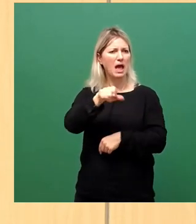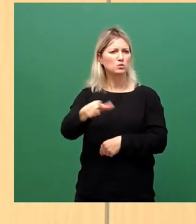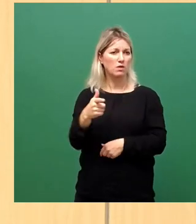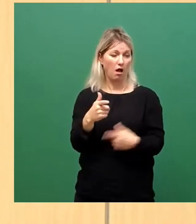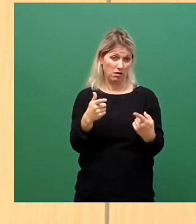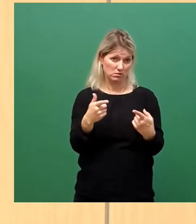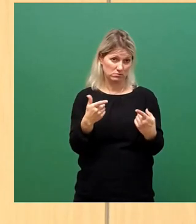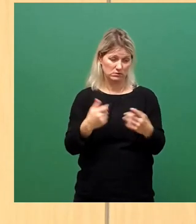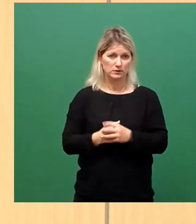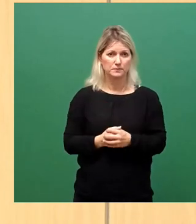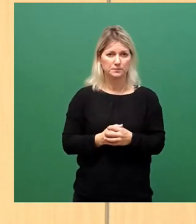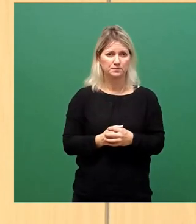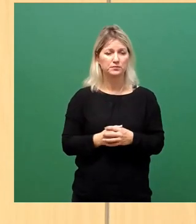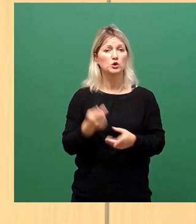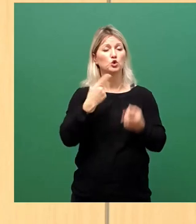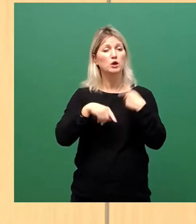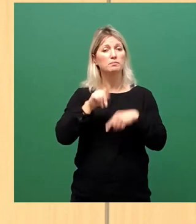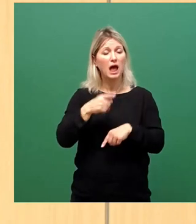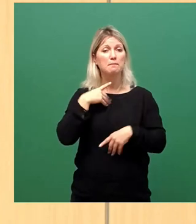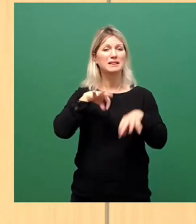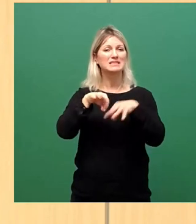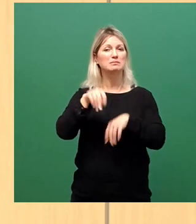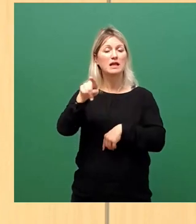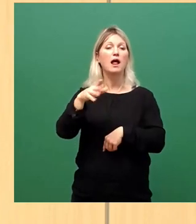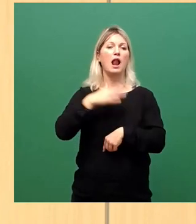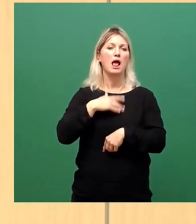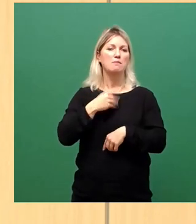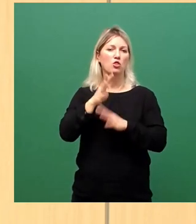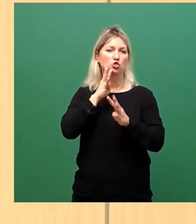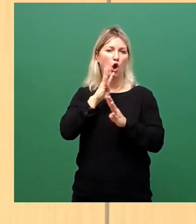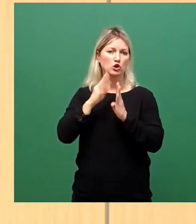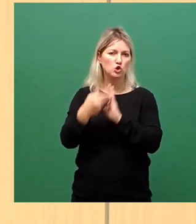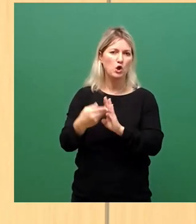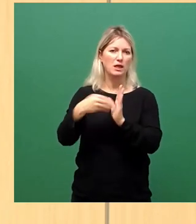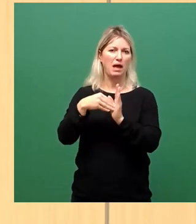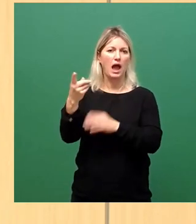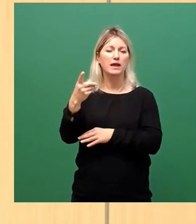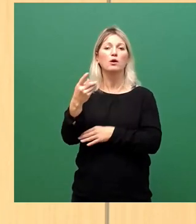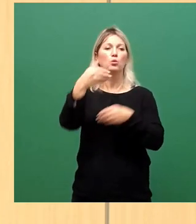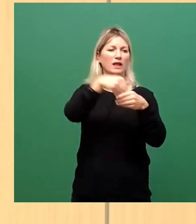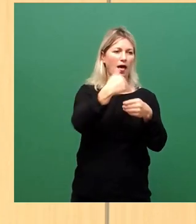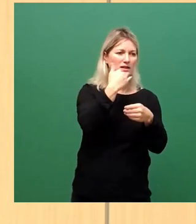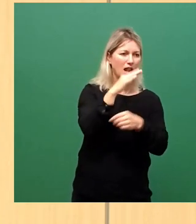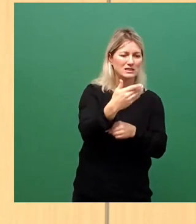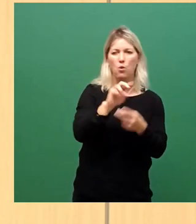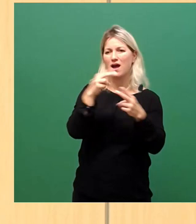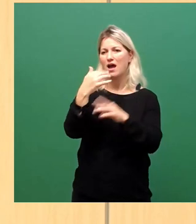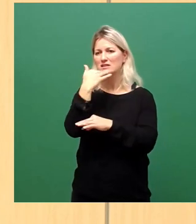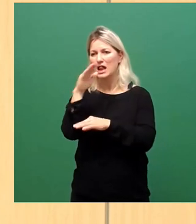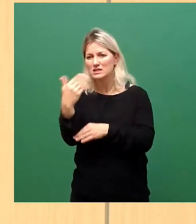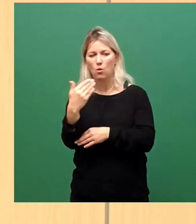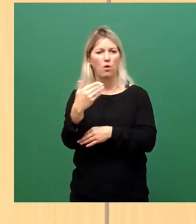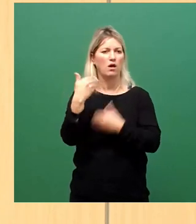Stattdessen haben wir einen Ministerpräsidenten, der lieber in jede Talkshow geht, im Zweifel auch in jeder Talkshow was anderes erzählt und alle drei Tage seine Meinung ändert.